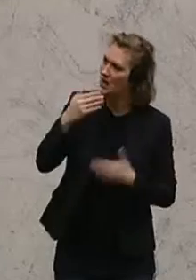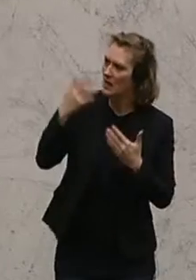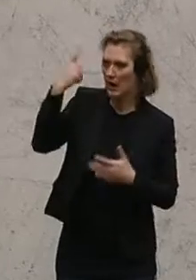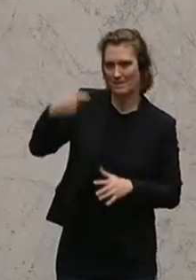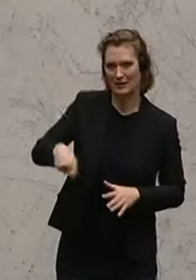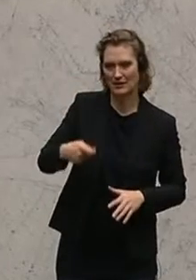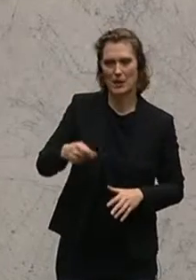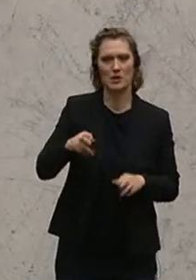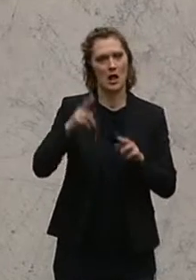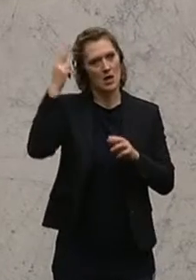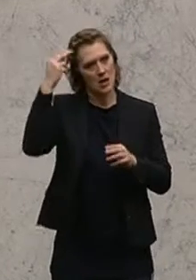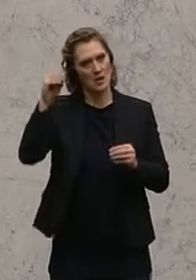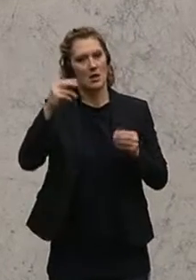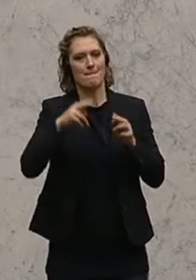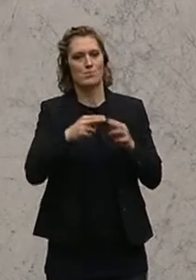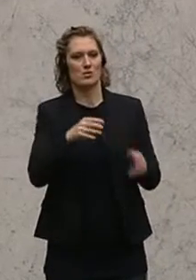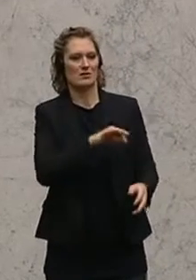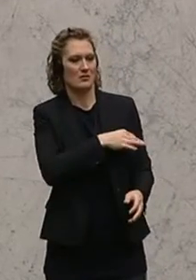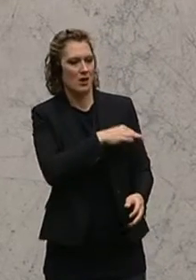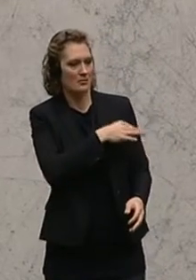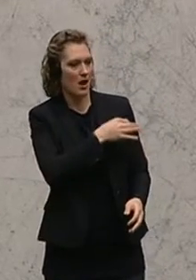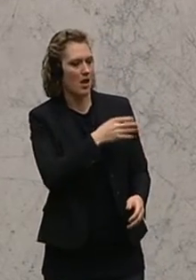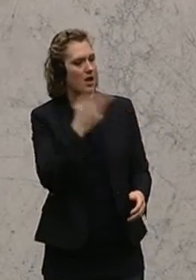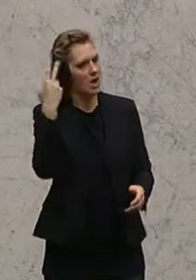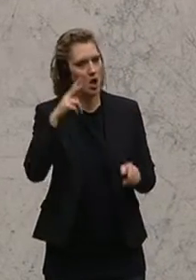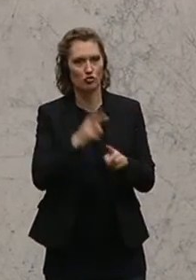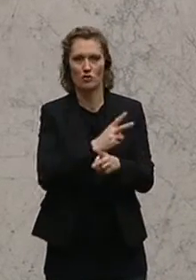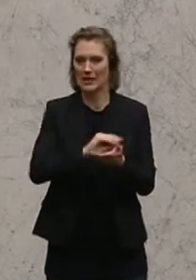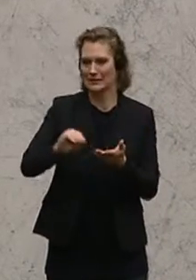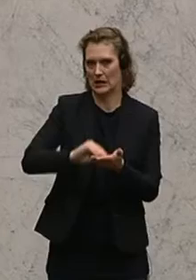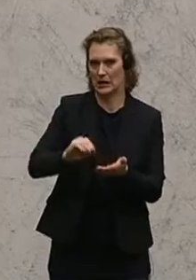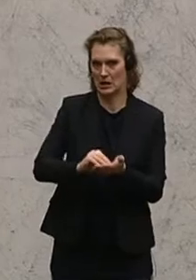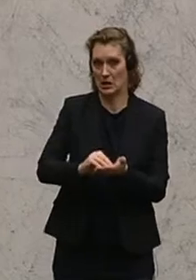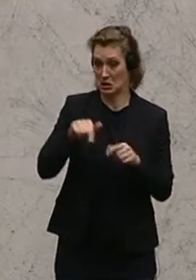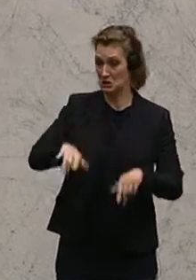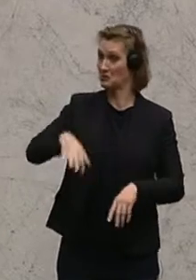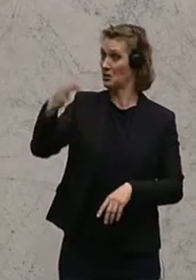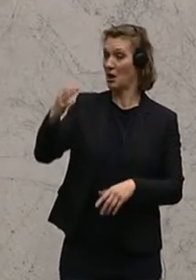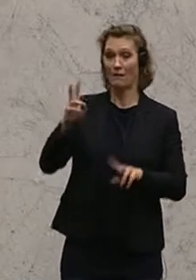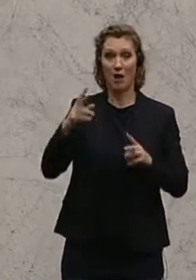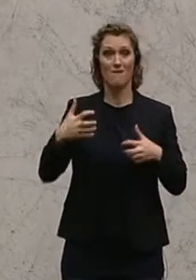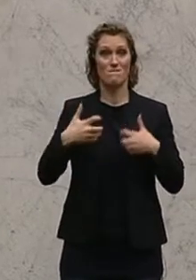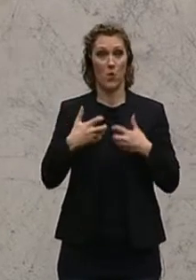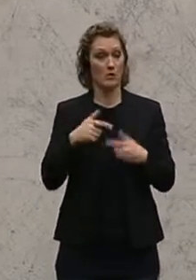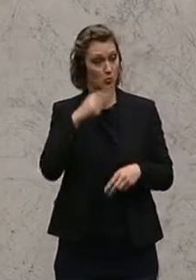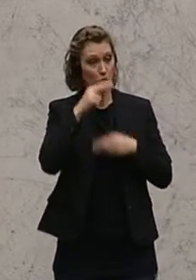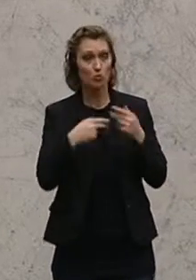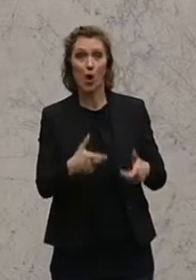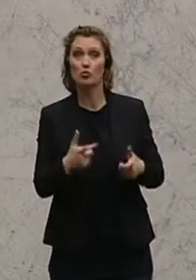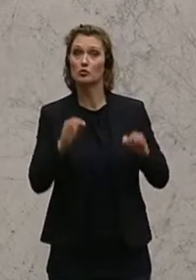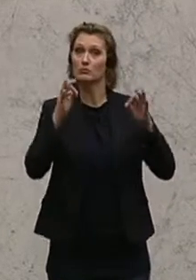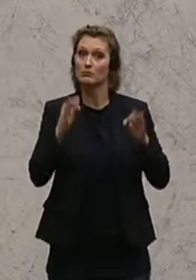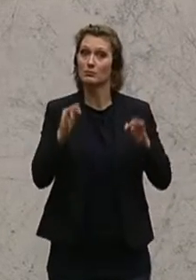Nächster Redner ist von den Neos, Nikolaus Scherak. Ich glaube, dass an diesem Tag, der ja wirklich Grund zur Freude ist, weil wir endlich diesen Untersuchungsausschuss